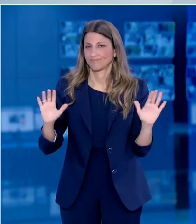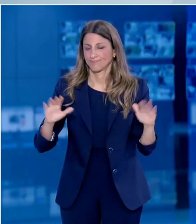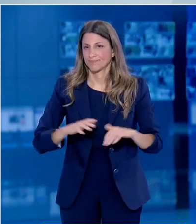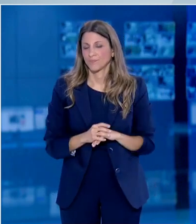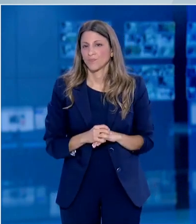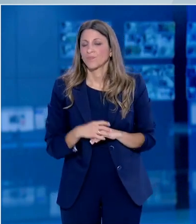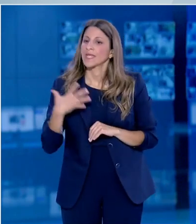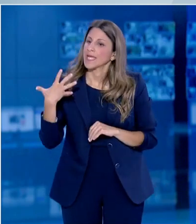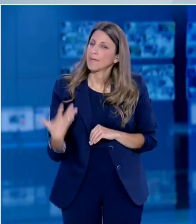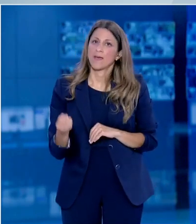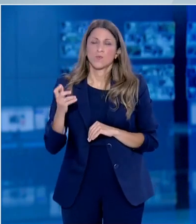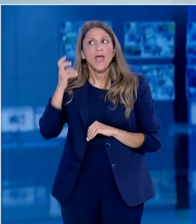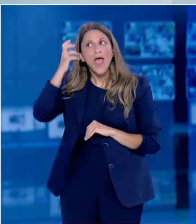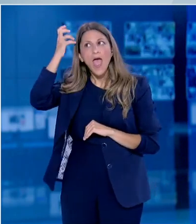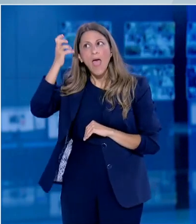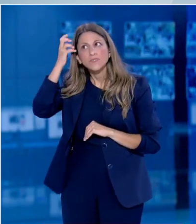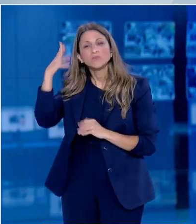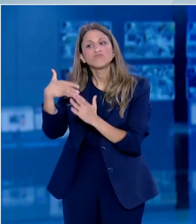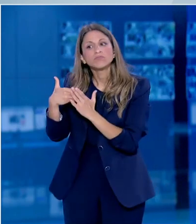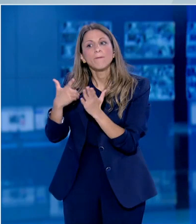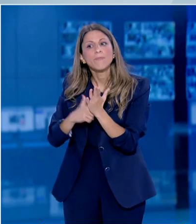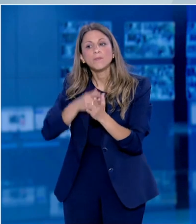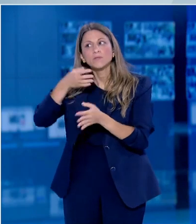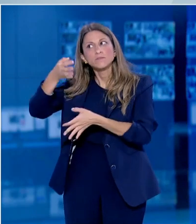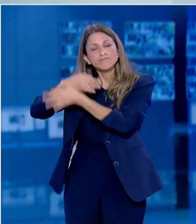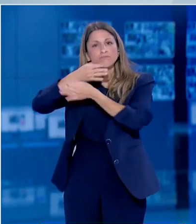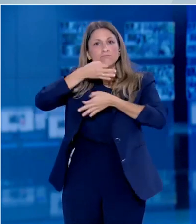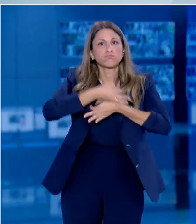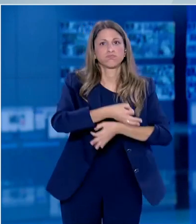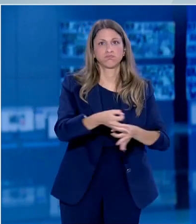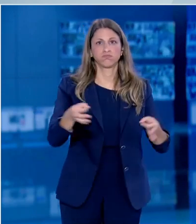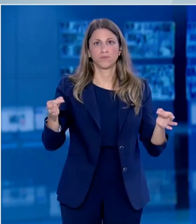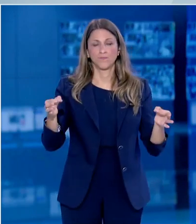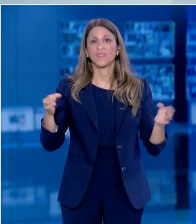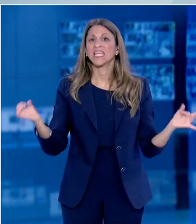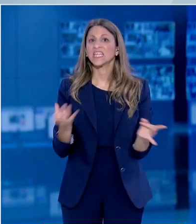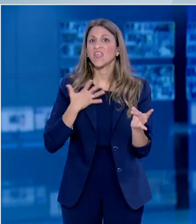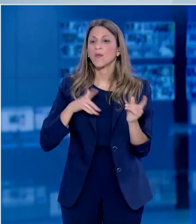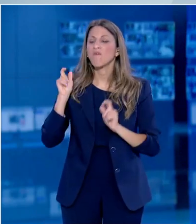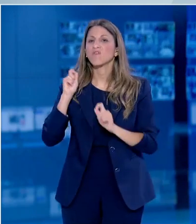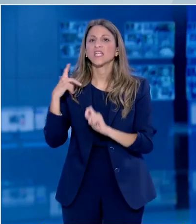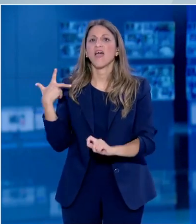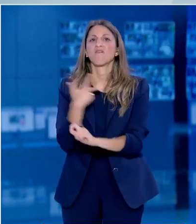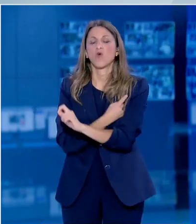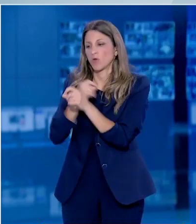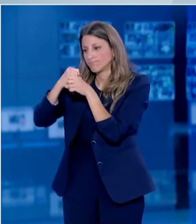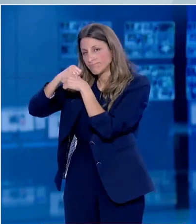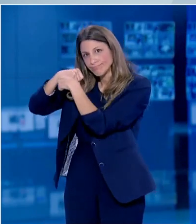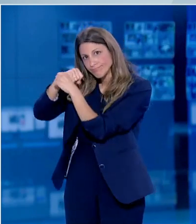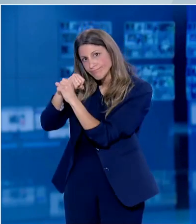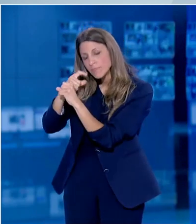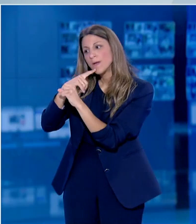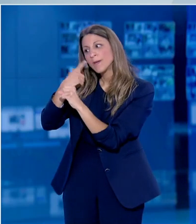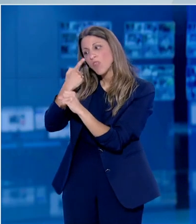Υπάρχουν μερικά δεδομένα τα οποία πρέπει ο κόσμος να τα μάθει. Μια διαδικασία παραγωγής εμβολίου περνά από συγκεκριμένες επιστημονικές